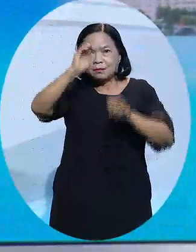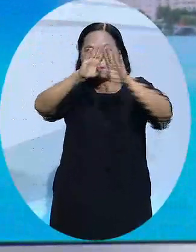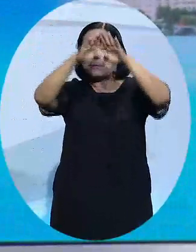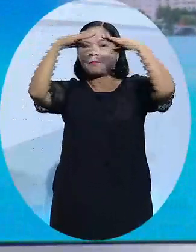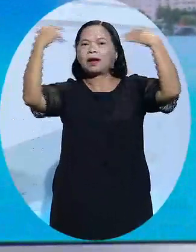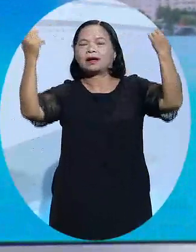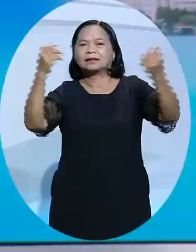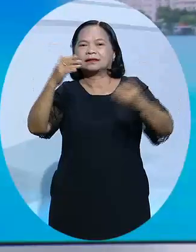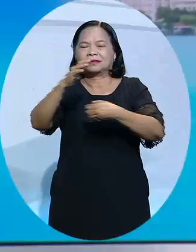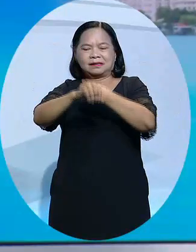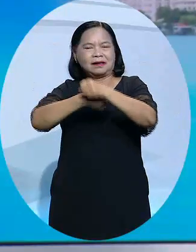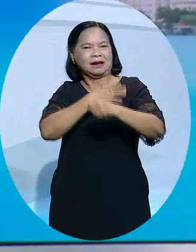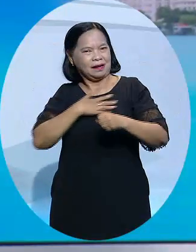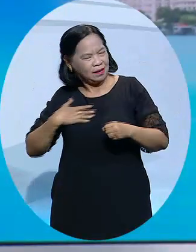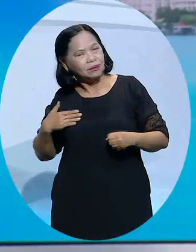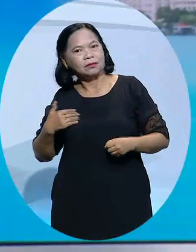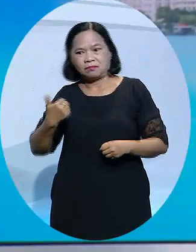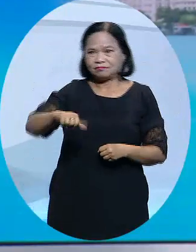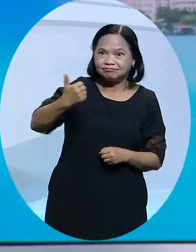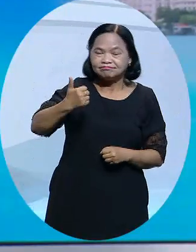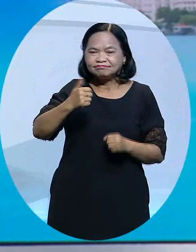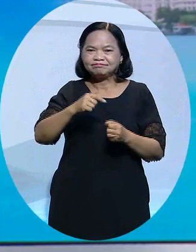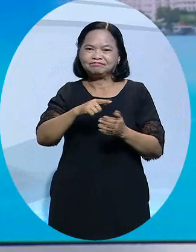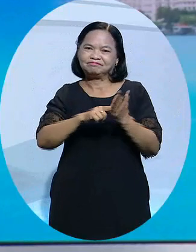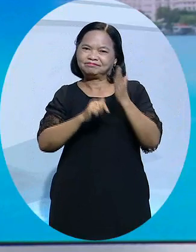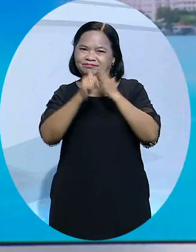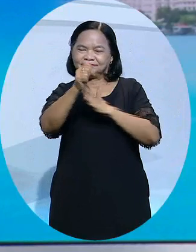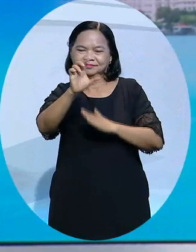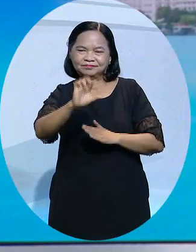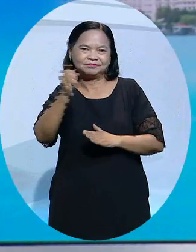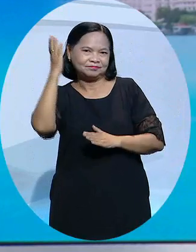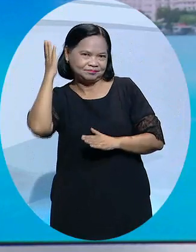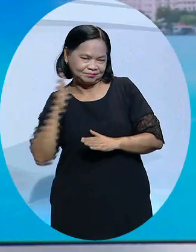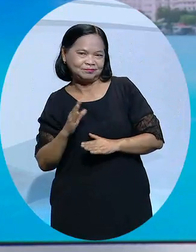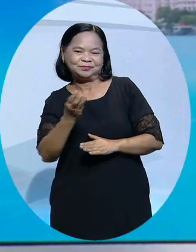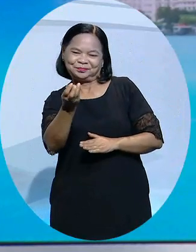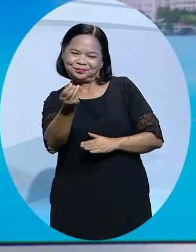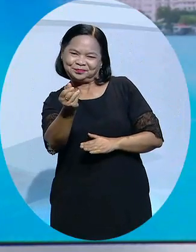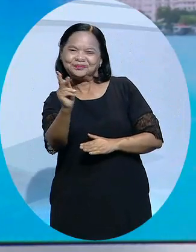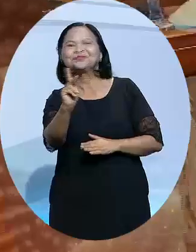khai trong những năm qua, luôn được đánh giá cao về chất lượng sinh viên sau tốt nghiệp và có chi phí hợp lý.